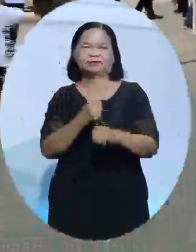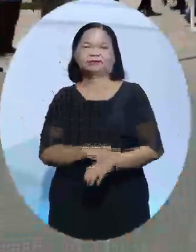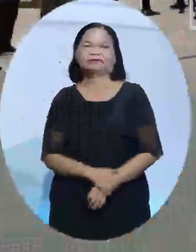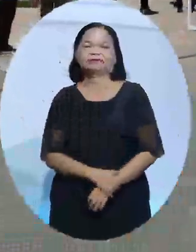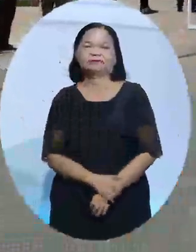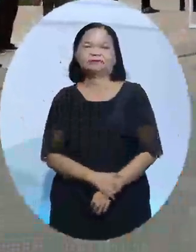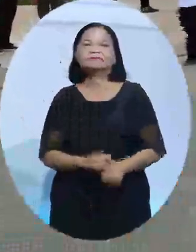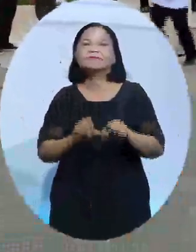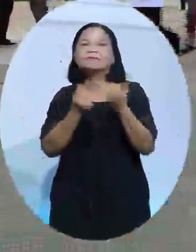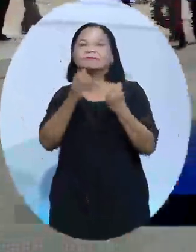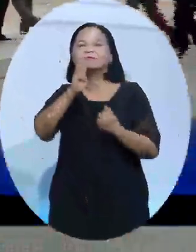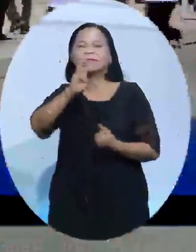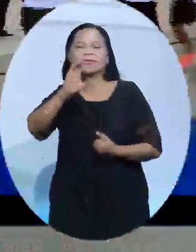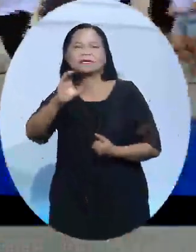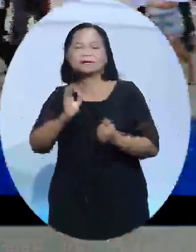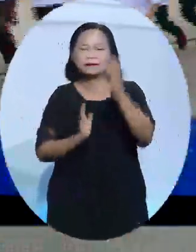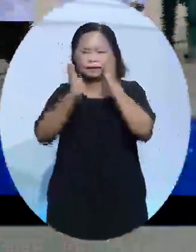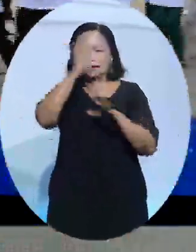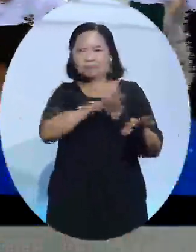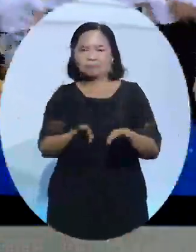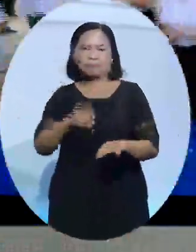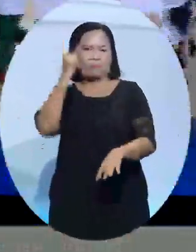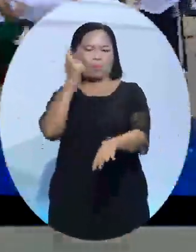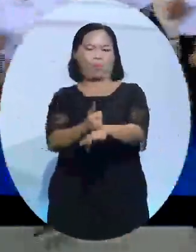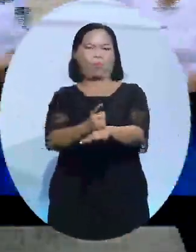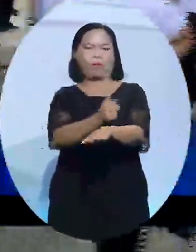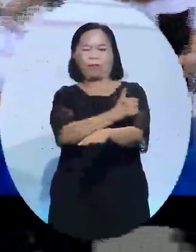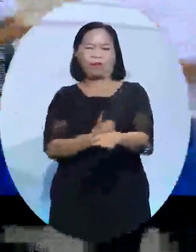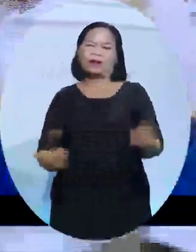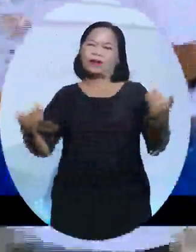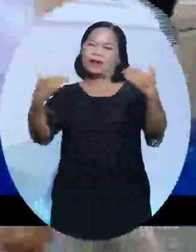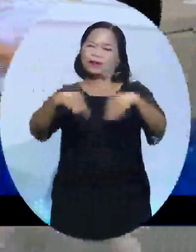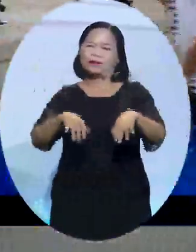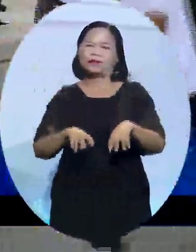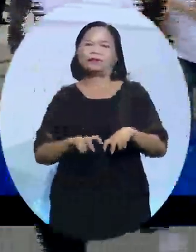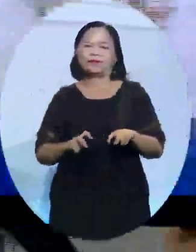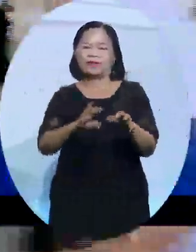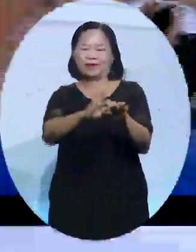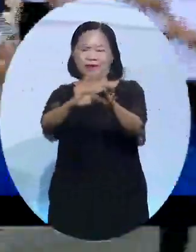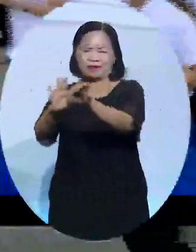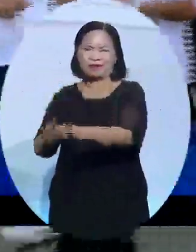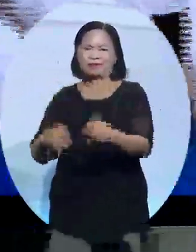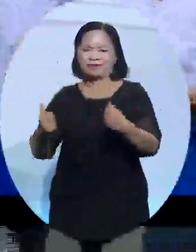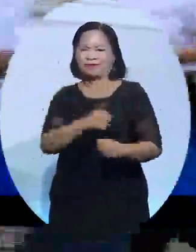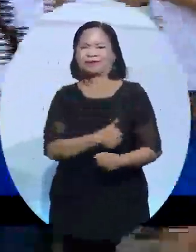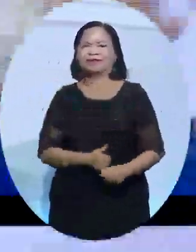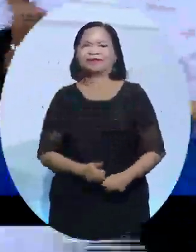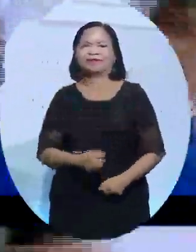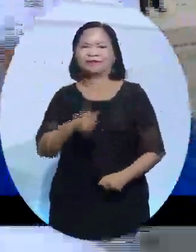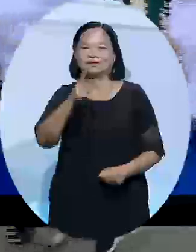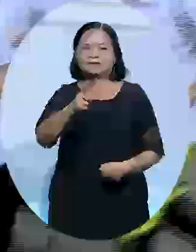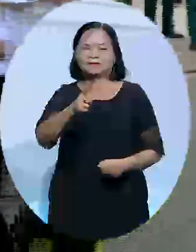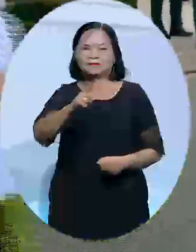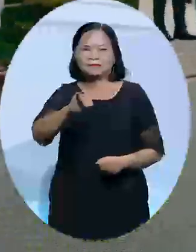Tại huyện Bình Chánh, thành phố Hồ Chí Minh, gần 1.000 người đã hưởng ứng tham gia ngày chạy Olympic vì sức khỏe toàn dân với cự li 1,5